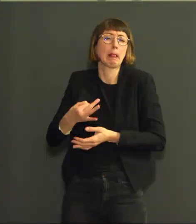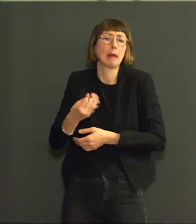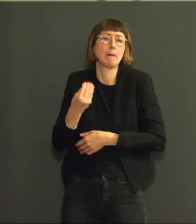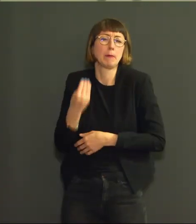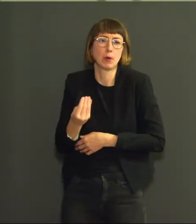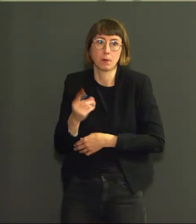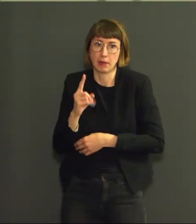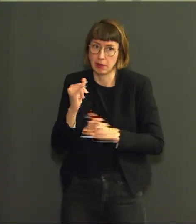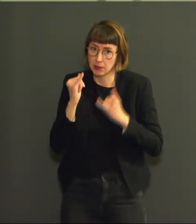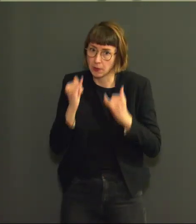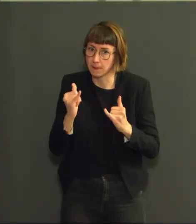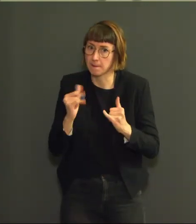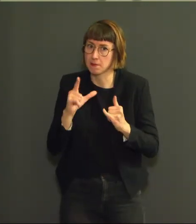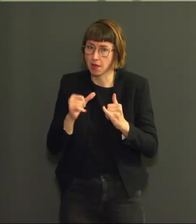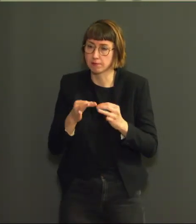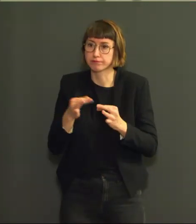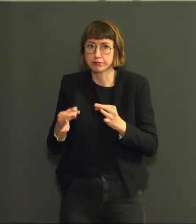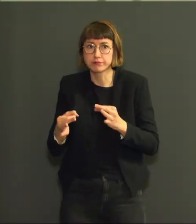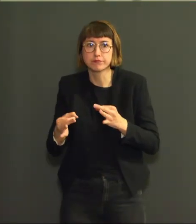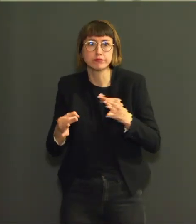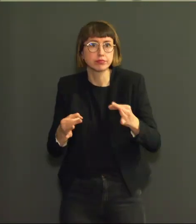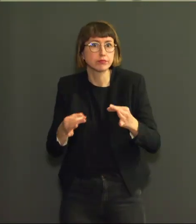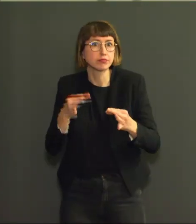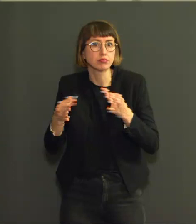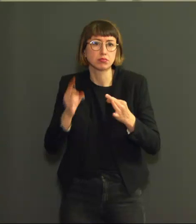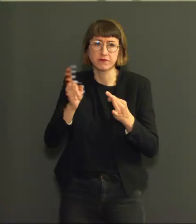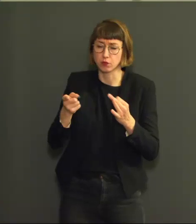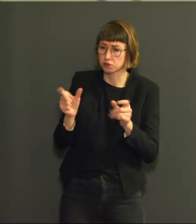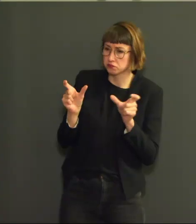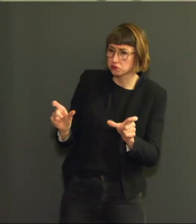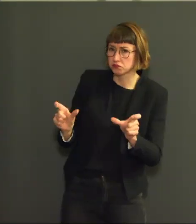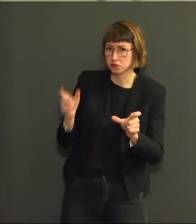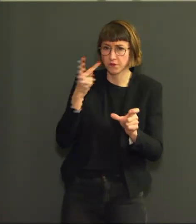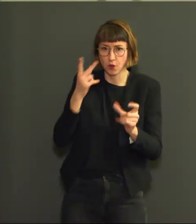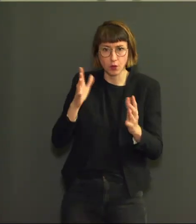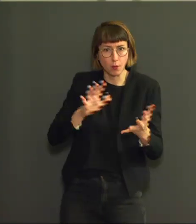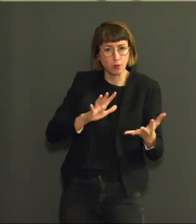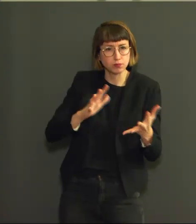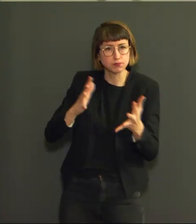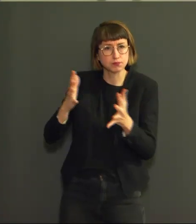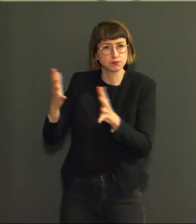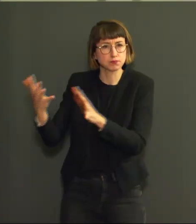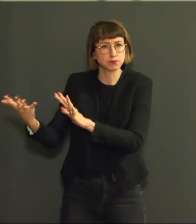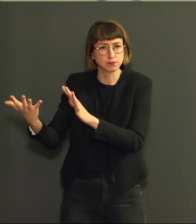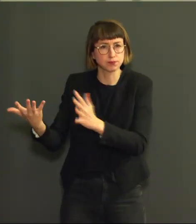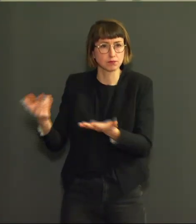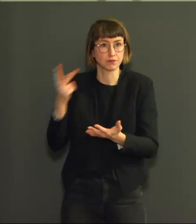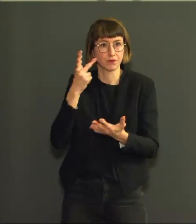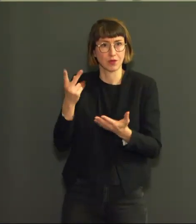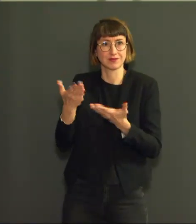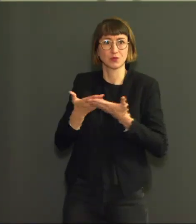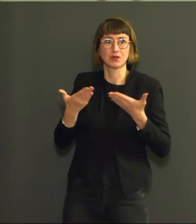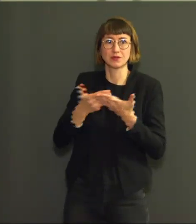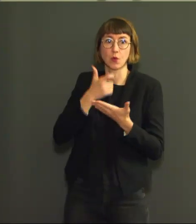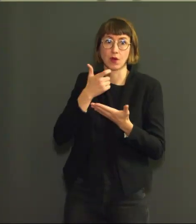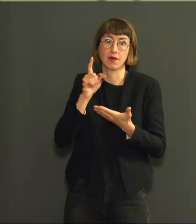Mais bien sûr, c'est quelque chose qu'il faut suivre au vu, entre autres, de ce qui se passe en Grande-Bretagne. Au niveau des